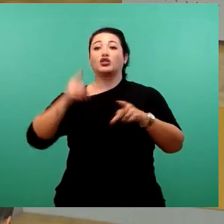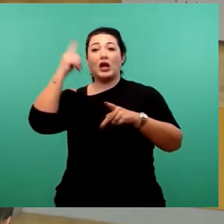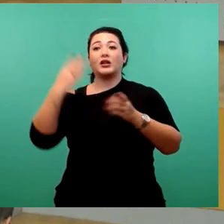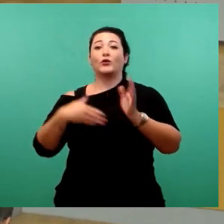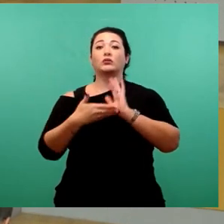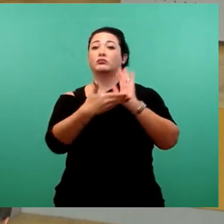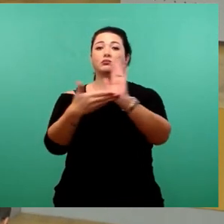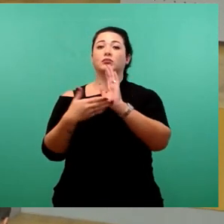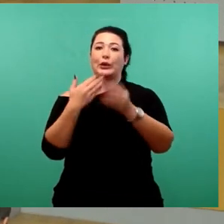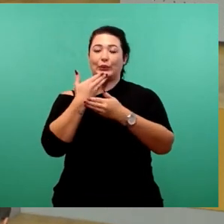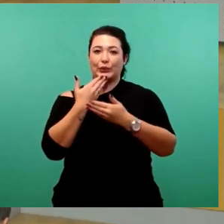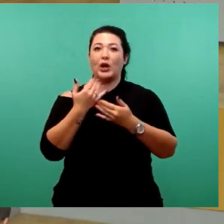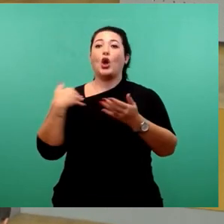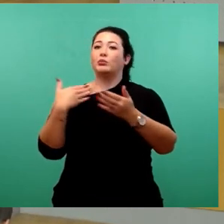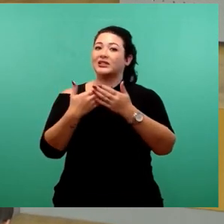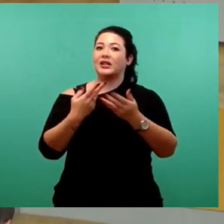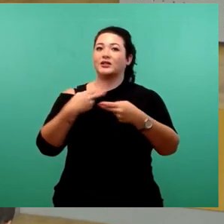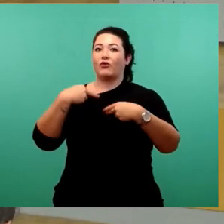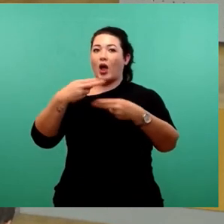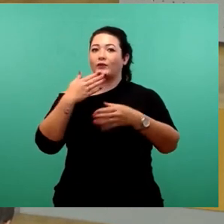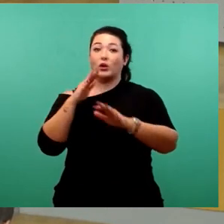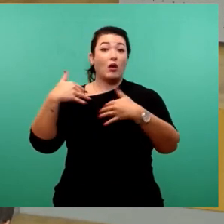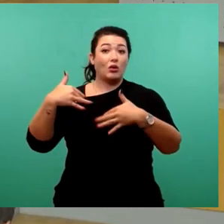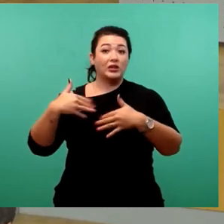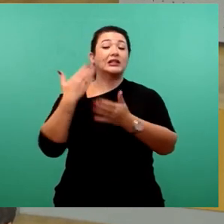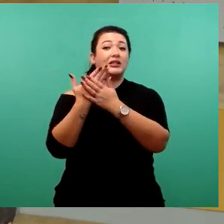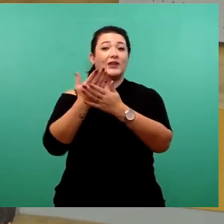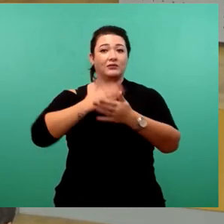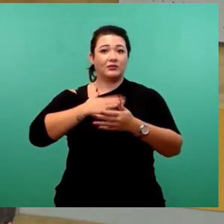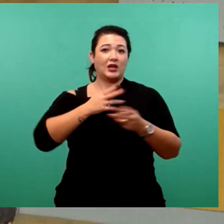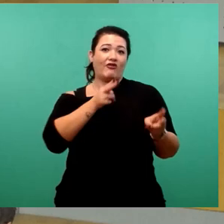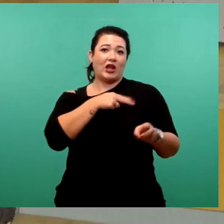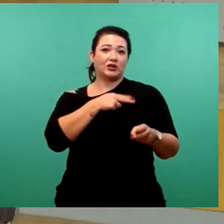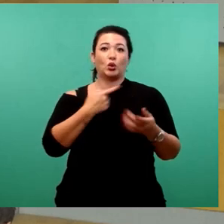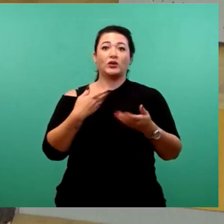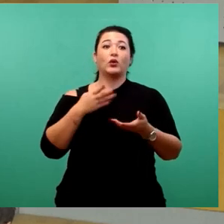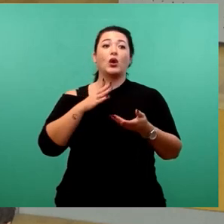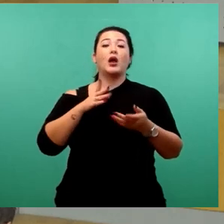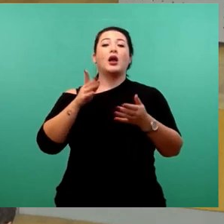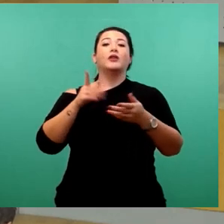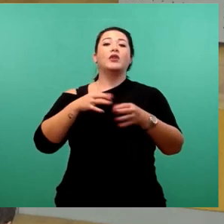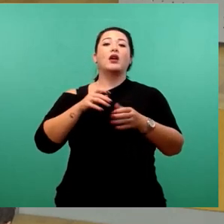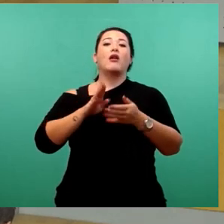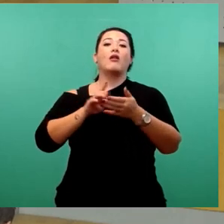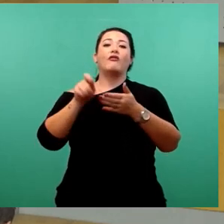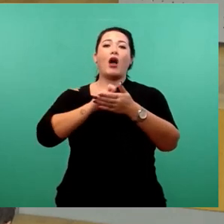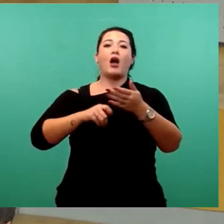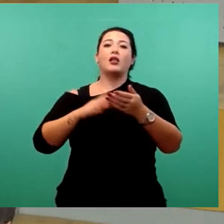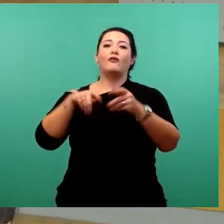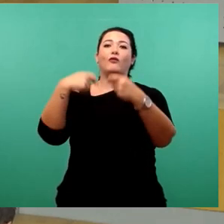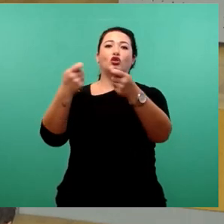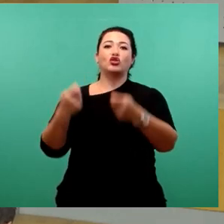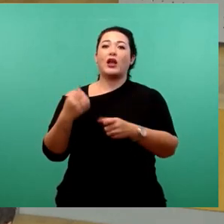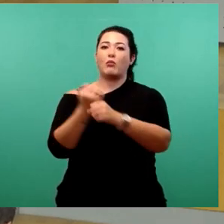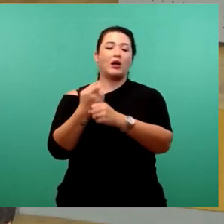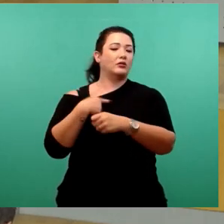Stellungnahme dazu bisher nicht getätigt wurde, ist es für uns als Fraktion unmöglich, Wahlverschläge für die jeweiligen beigeordneten Besetzungen zu machen. Es ist